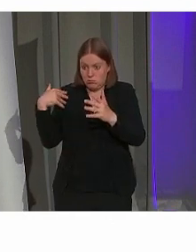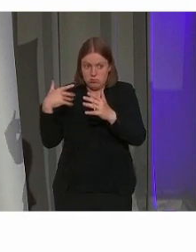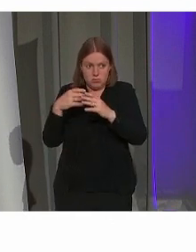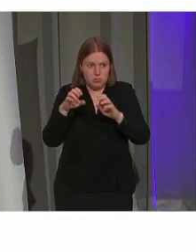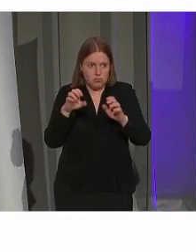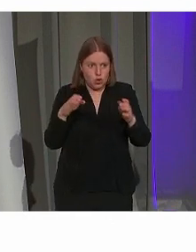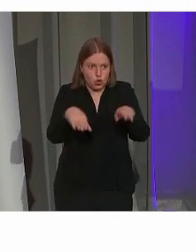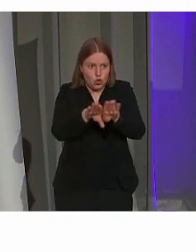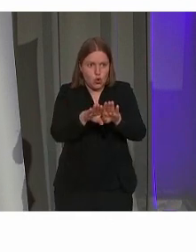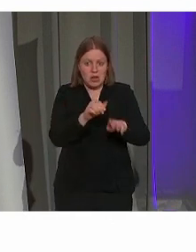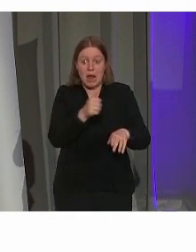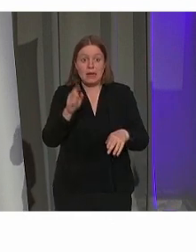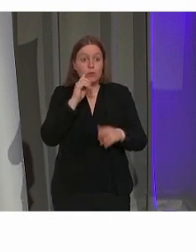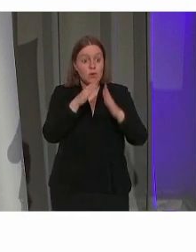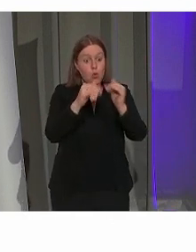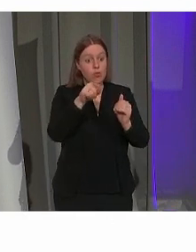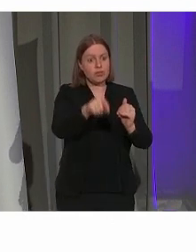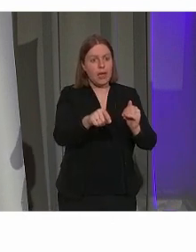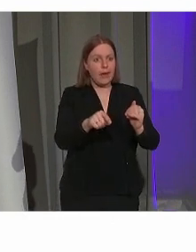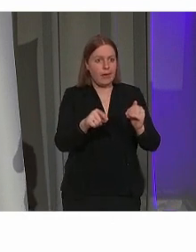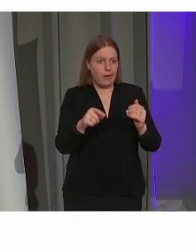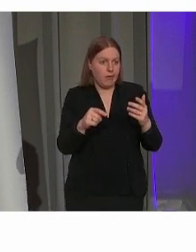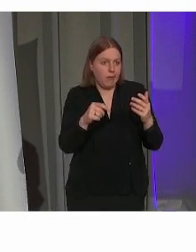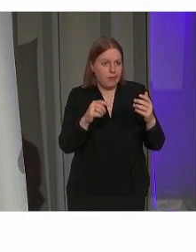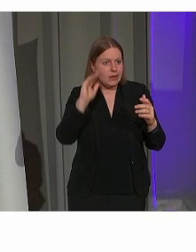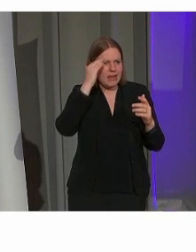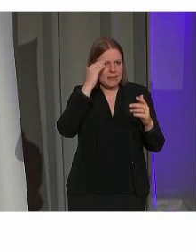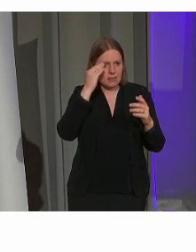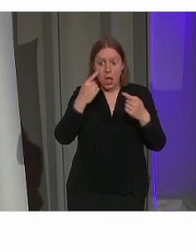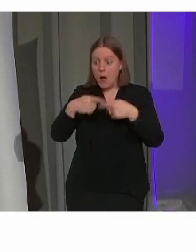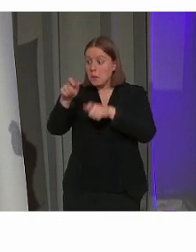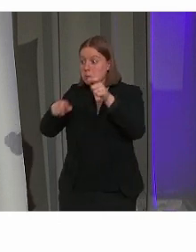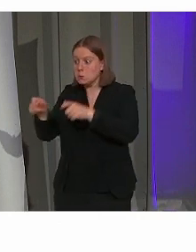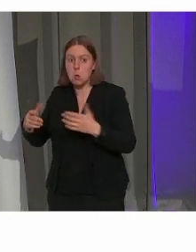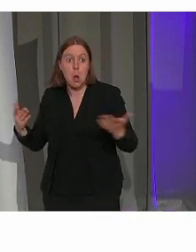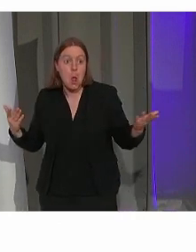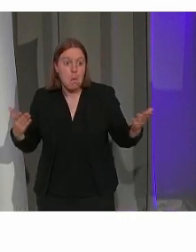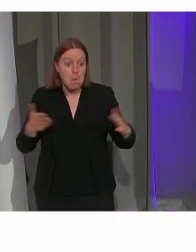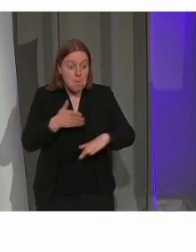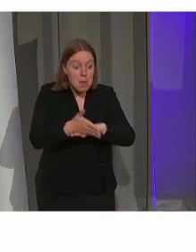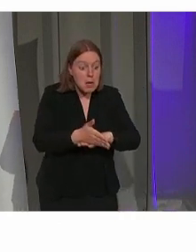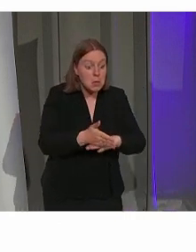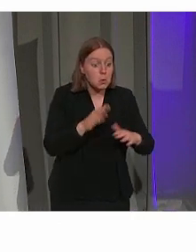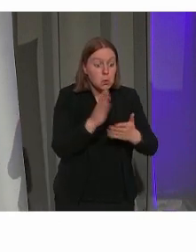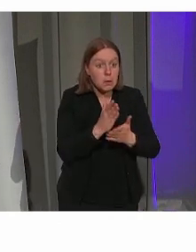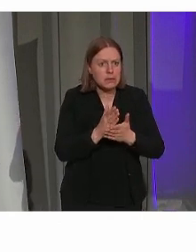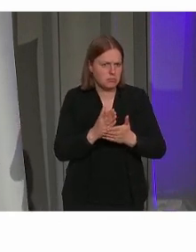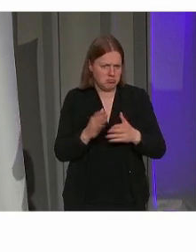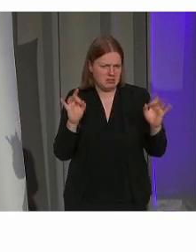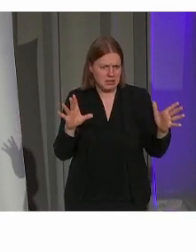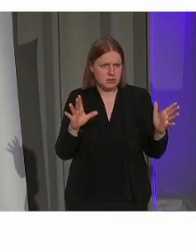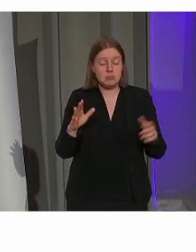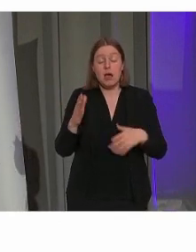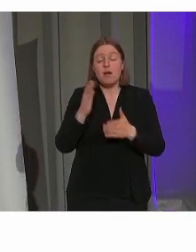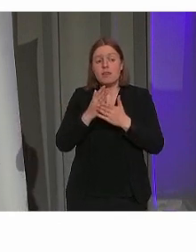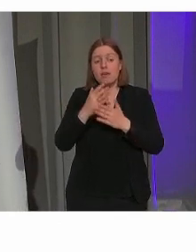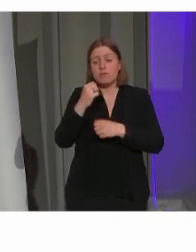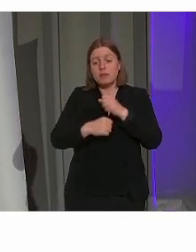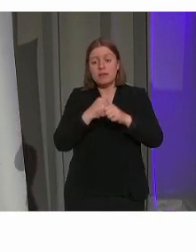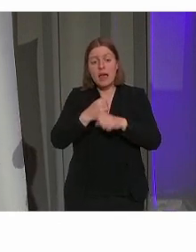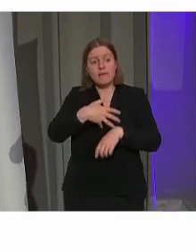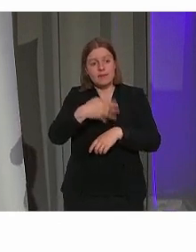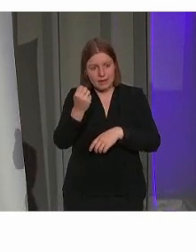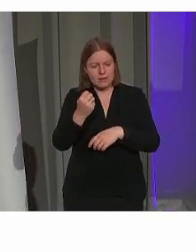bewoners van de Abday, maar voor de rest was er niet ongelooflijk veel mensen die dat erfgoed van binnenuit konden ervaren. Sinds de jaren negentig is ook dit, beginnen